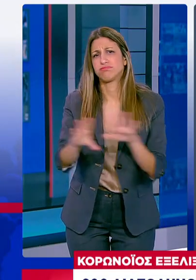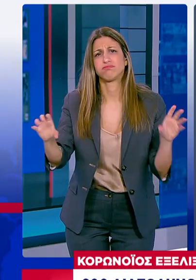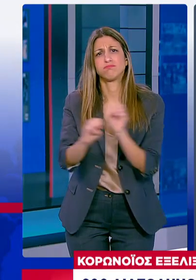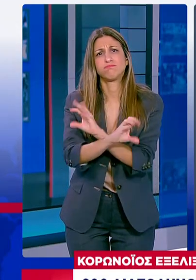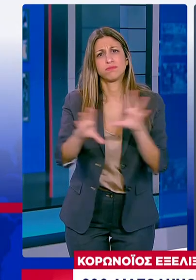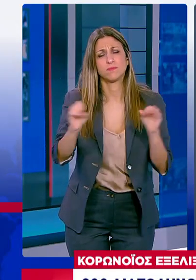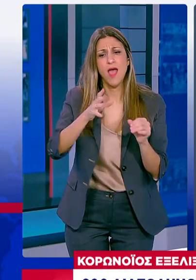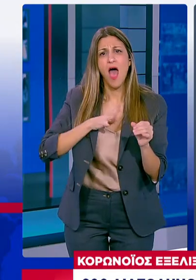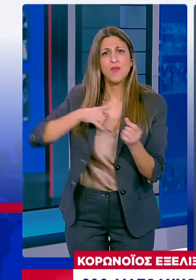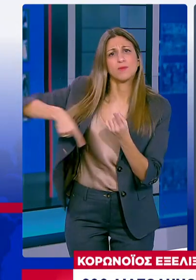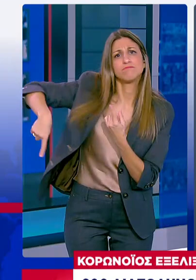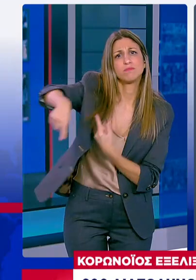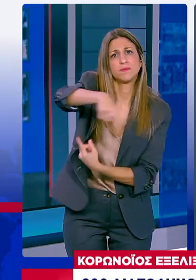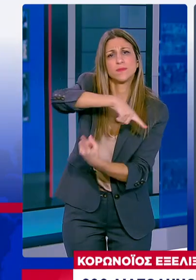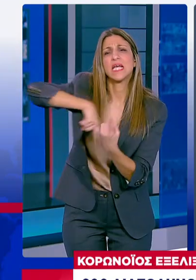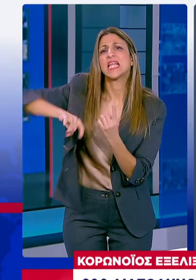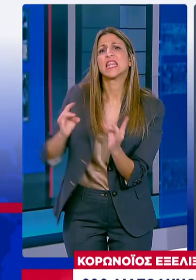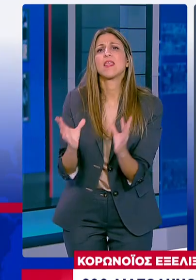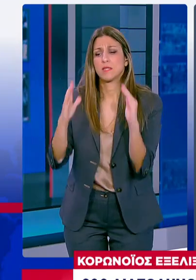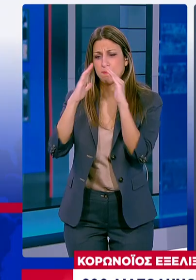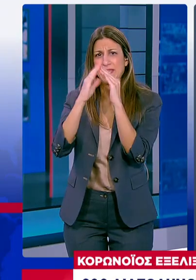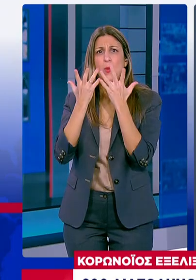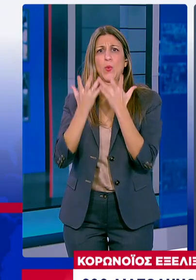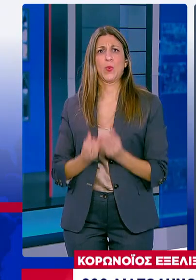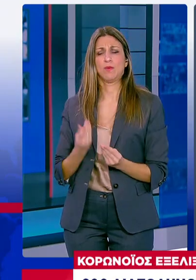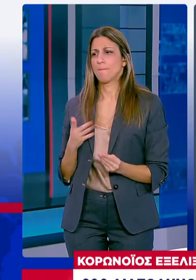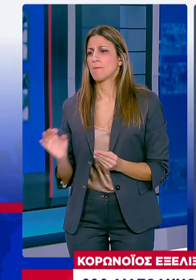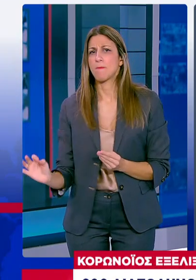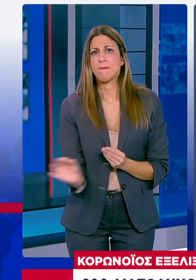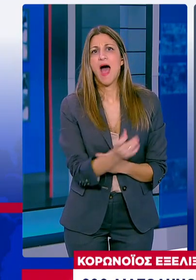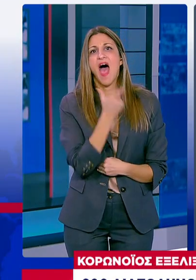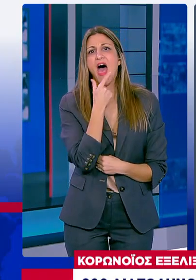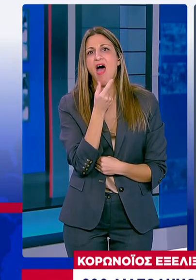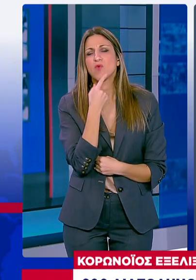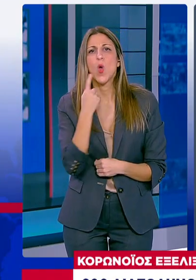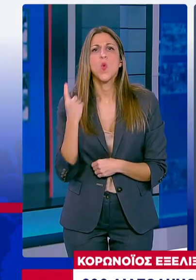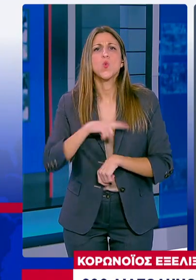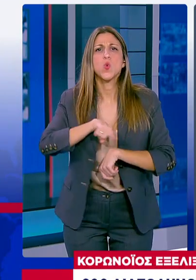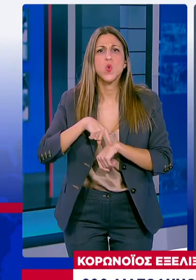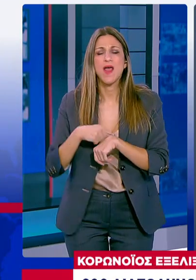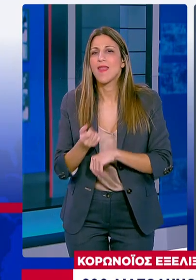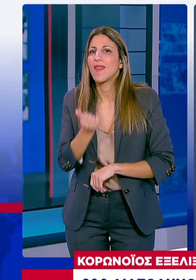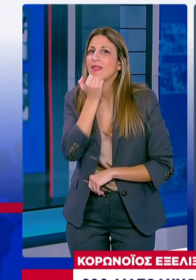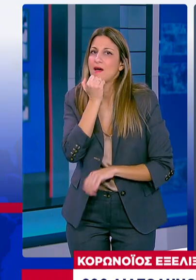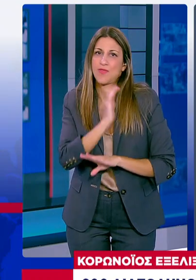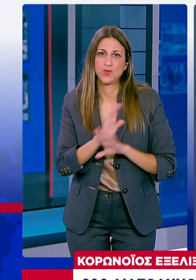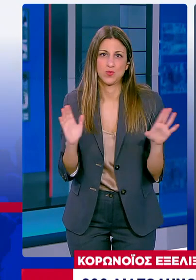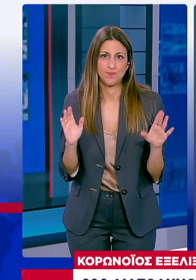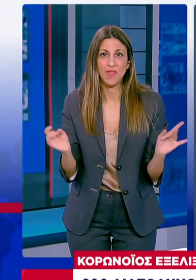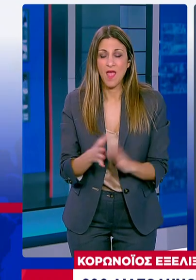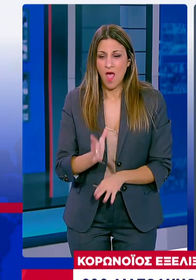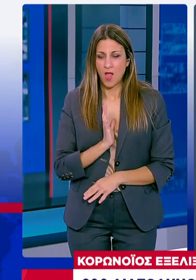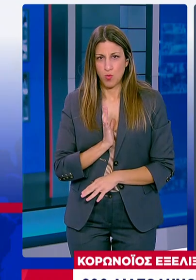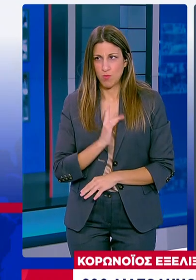μεταξύ των ανθρώπων Όταν βρίσκονται σε συγχρεωτισμό Και ιδιαίτερα για πολλή ώρα μαζί σε κλειστούς χώρους Ένας ασυμπτοματικός